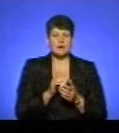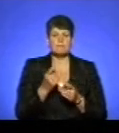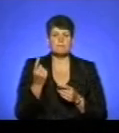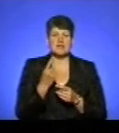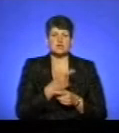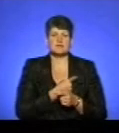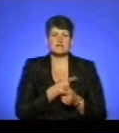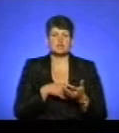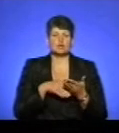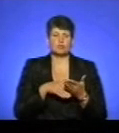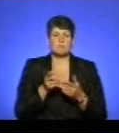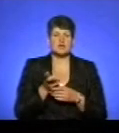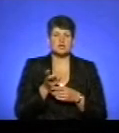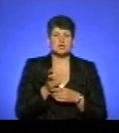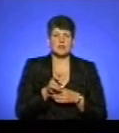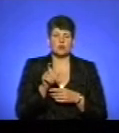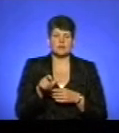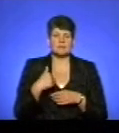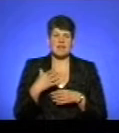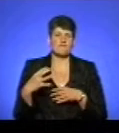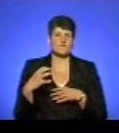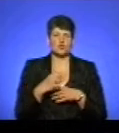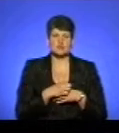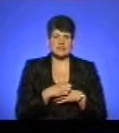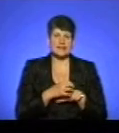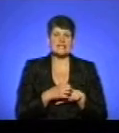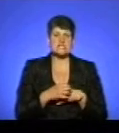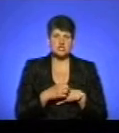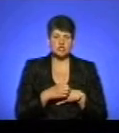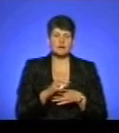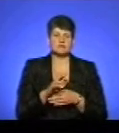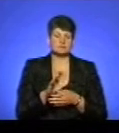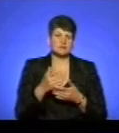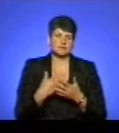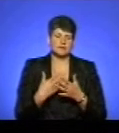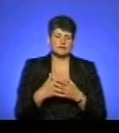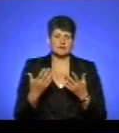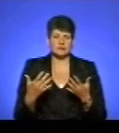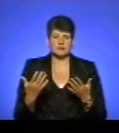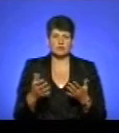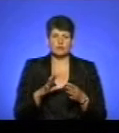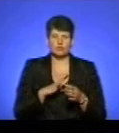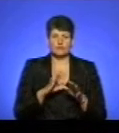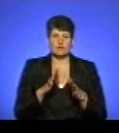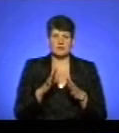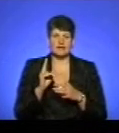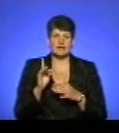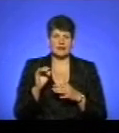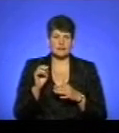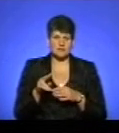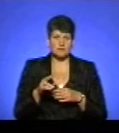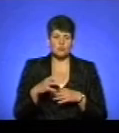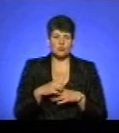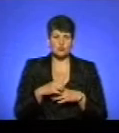перша медична допомога? Прийшла людина, каже, мене вкусила там кішка, чи собака, чи, можливо, я знаю, що був випадок, що на дачі ікріт покусав,